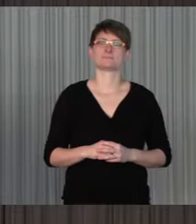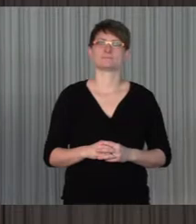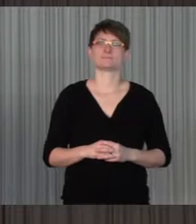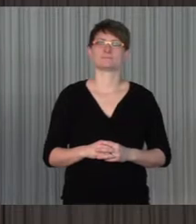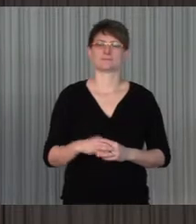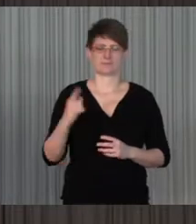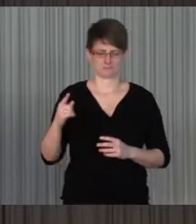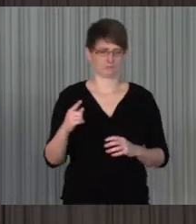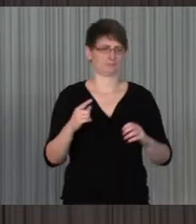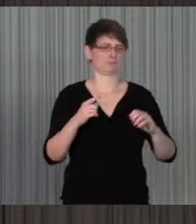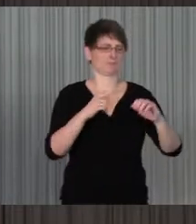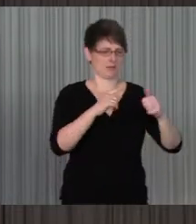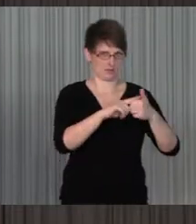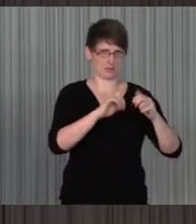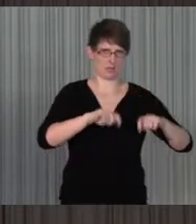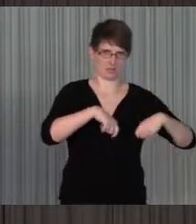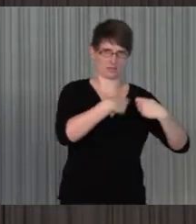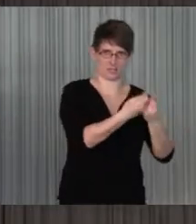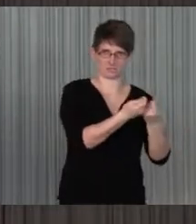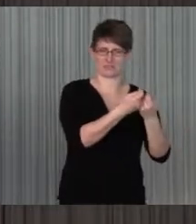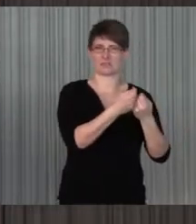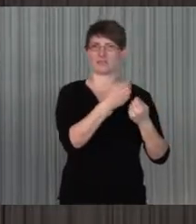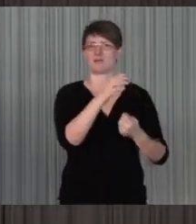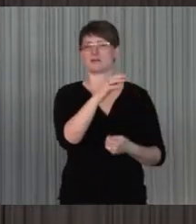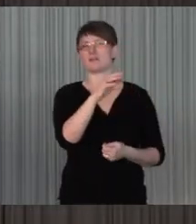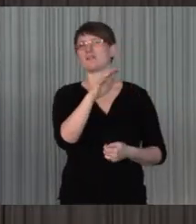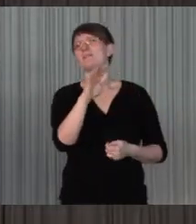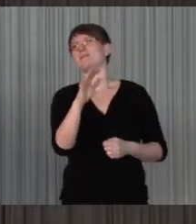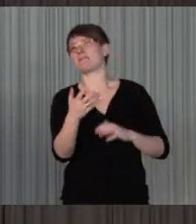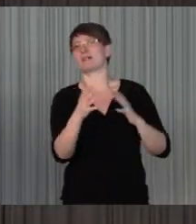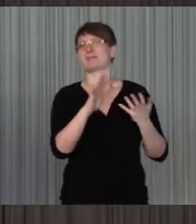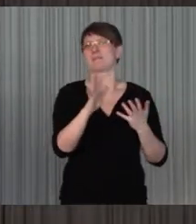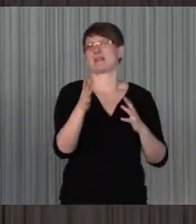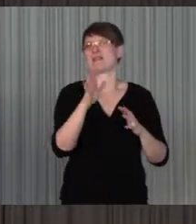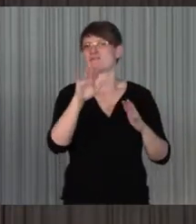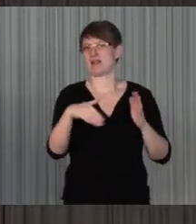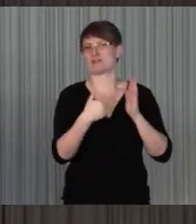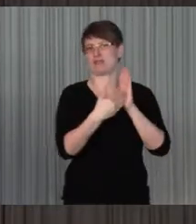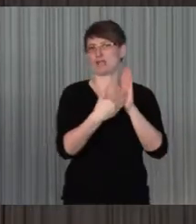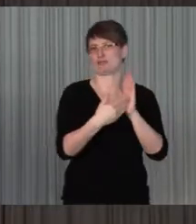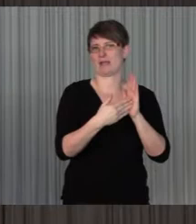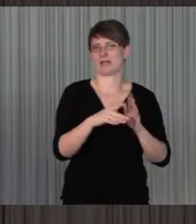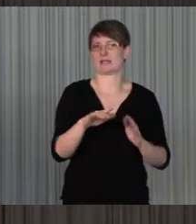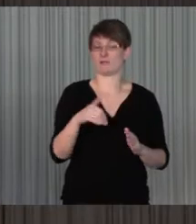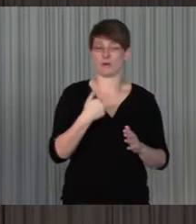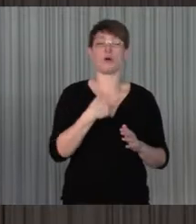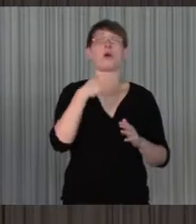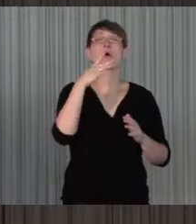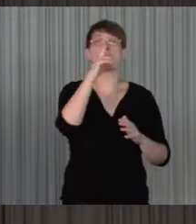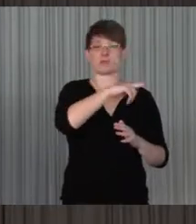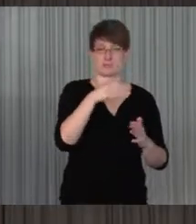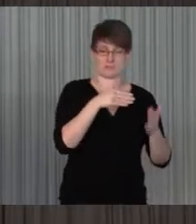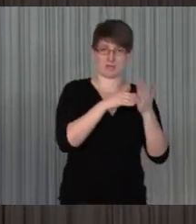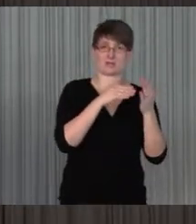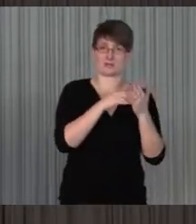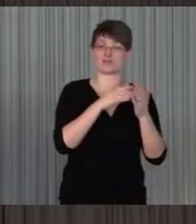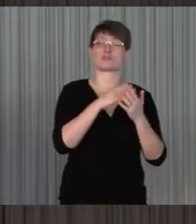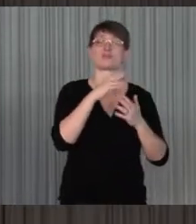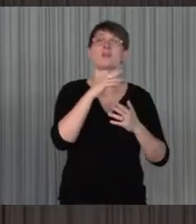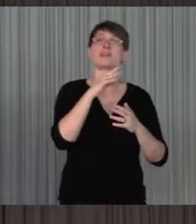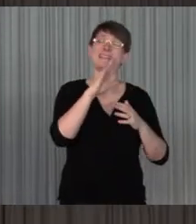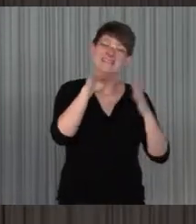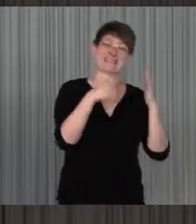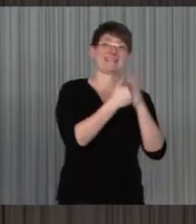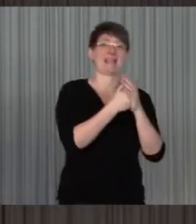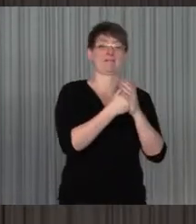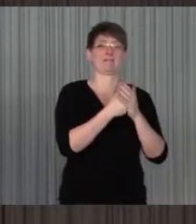Das war das eine Ergebnis, das wird manchmal tatsächlich falsch dargestellt, indem gesagt wird, Menschen mit Behinderung nutzen